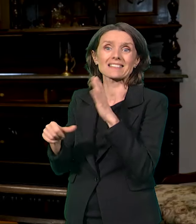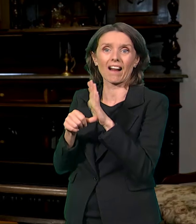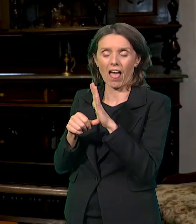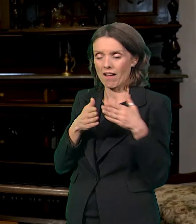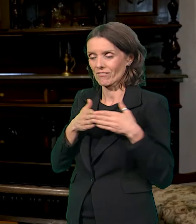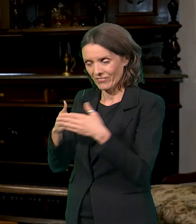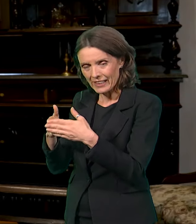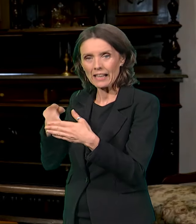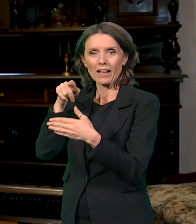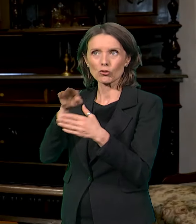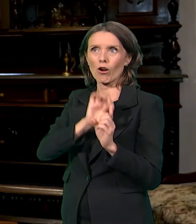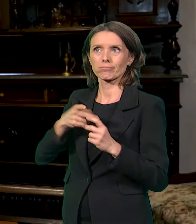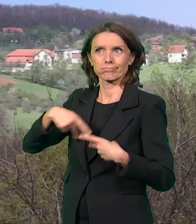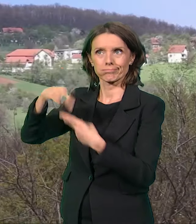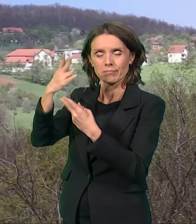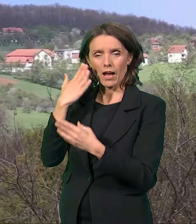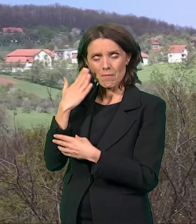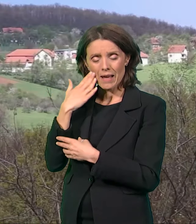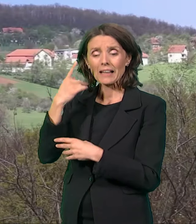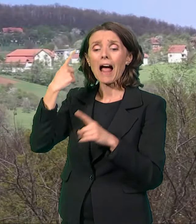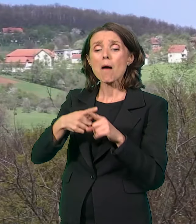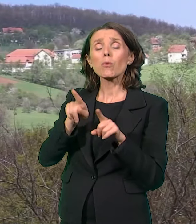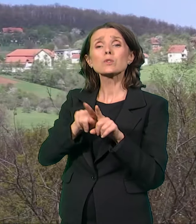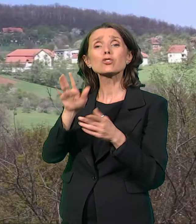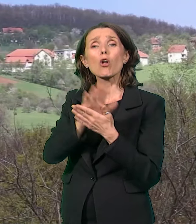ugostiteljstvom, ali i građevinskim poslovima.